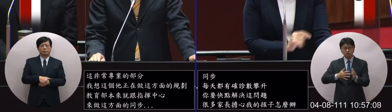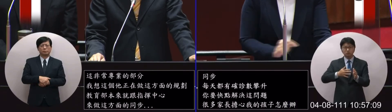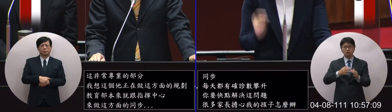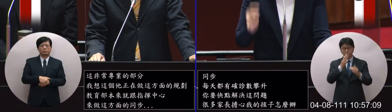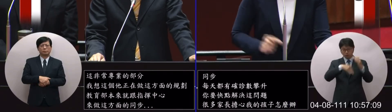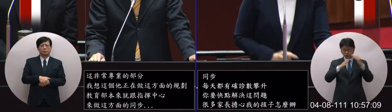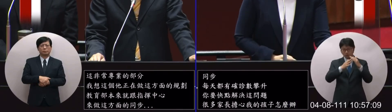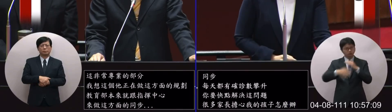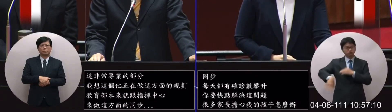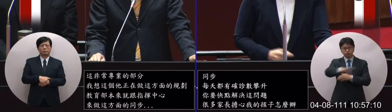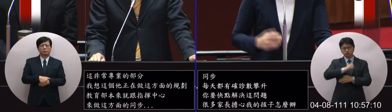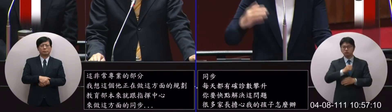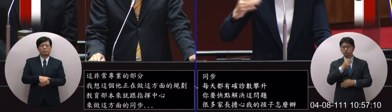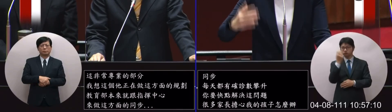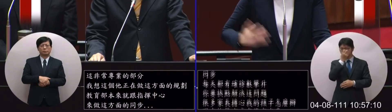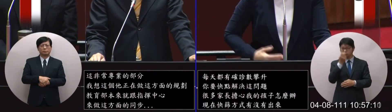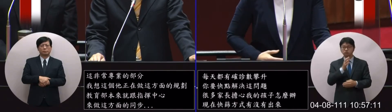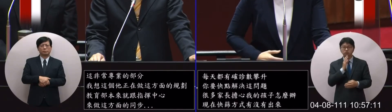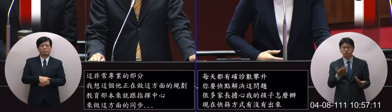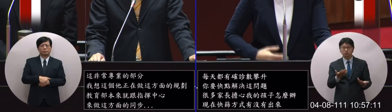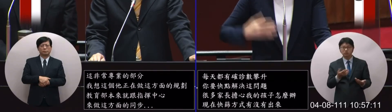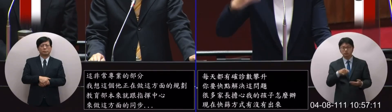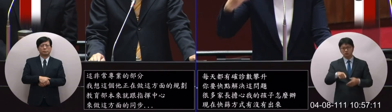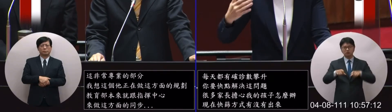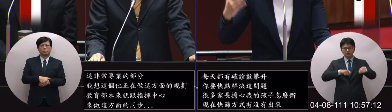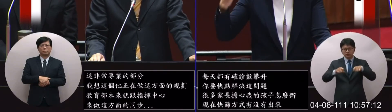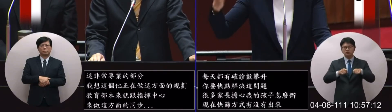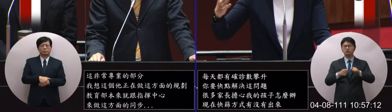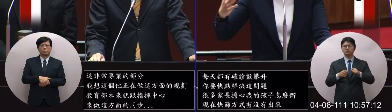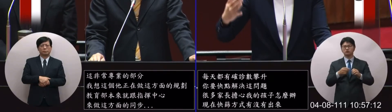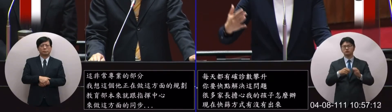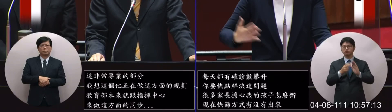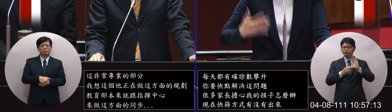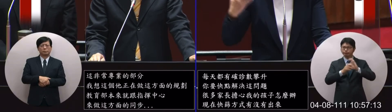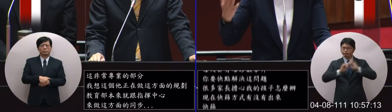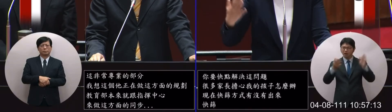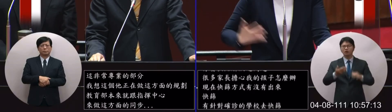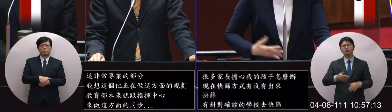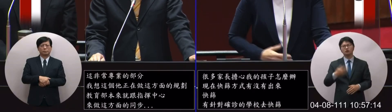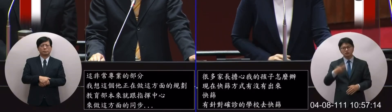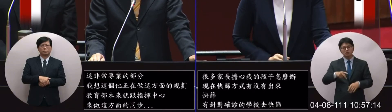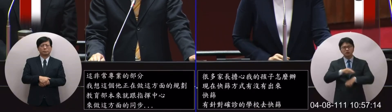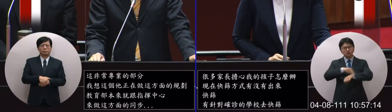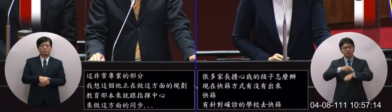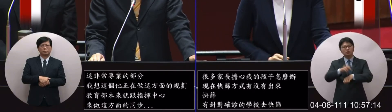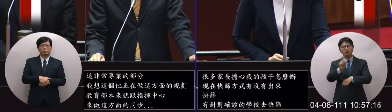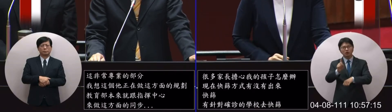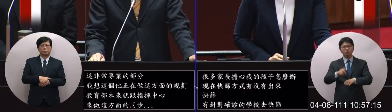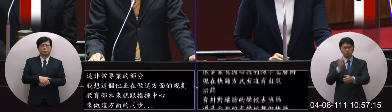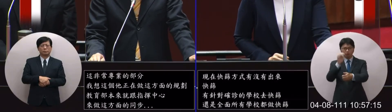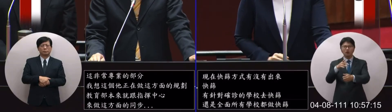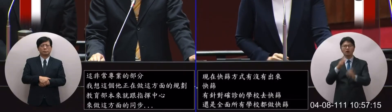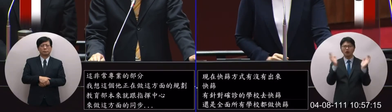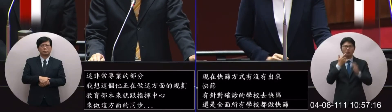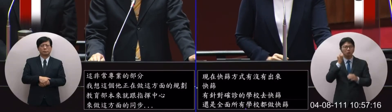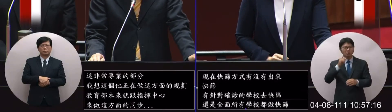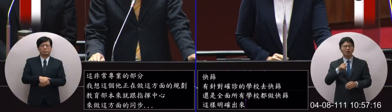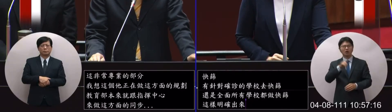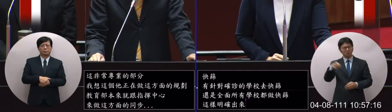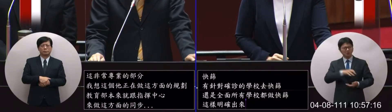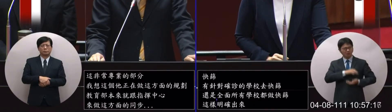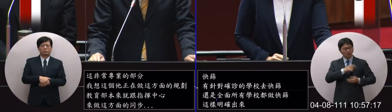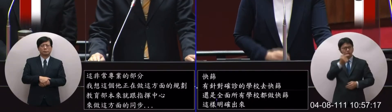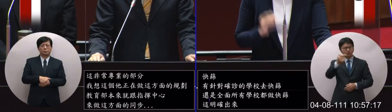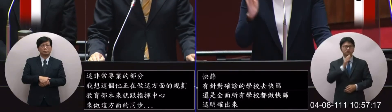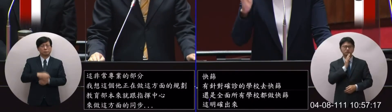所有學校都做快篩這樣明確出來那你快篩是怎麼做也要告訴所有的家長啊要不然家長非常擔